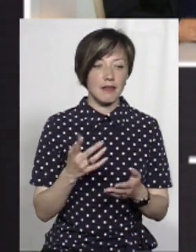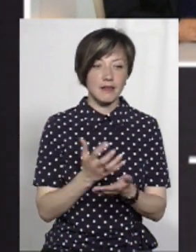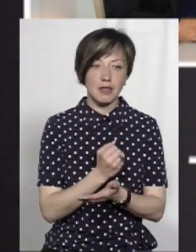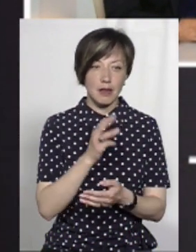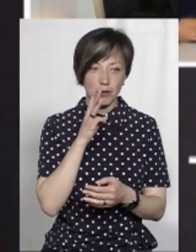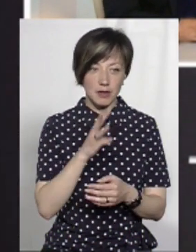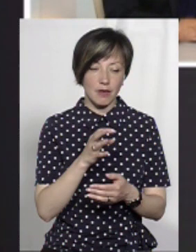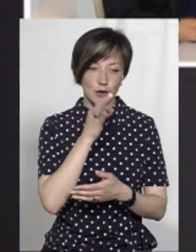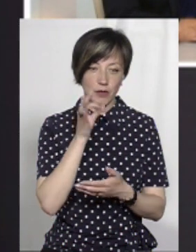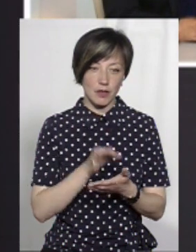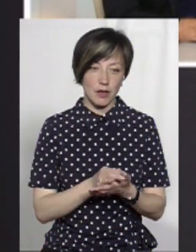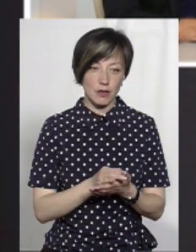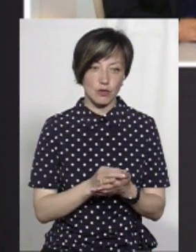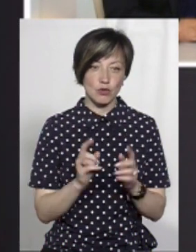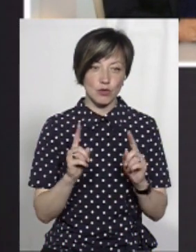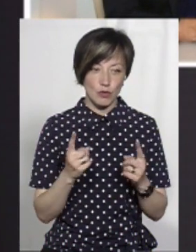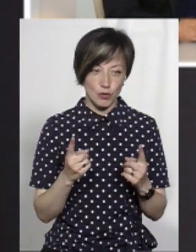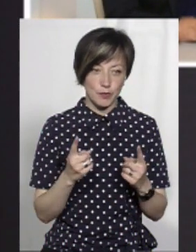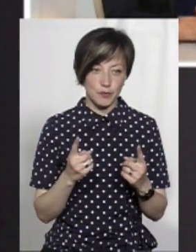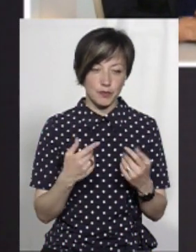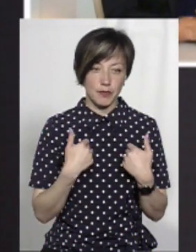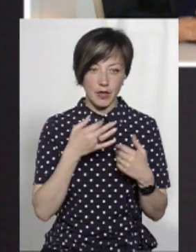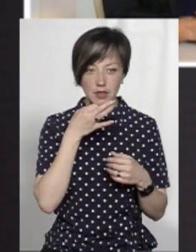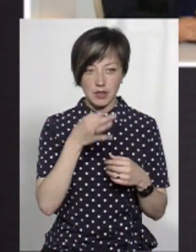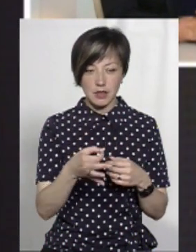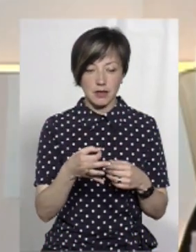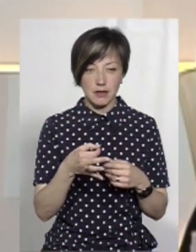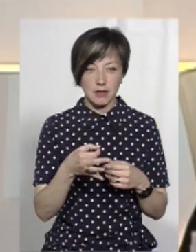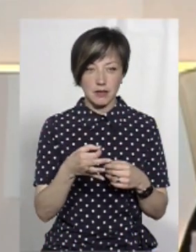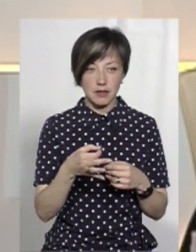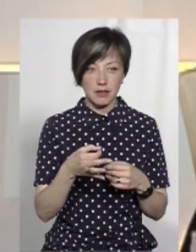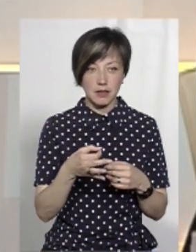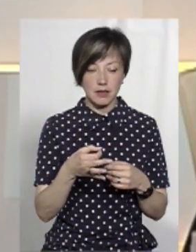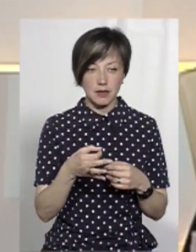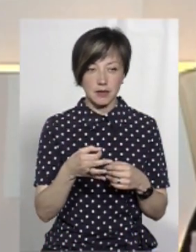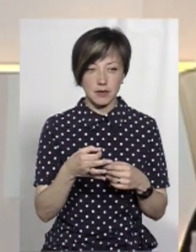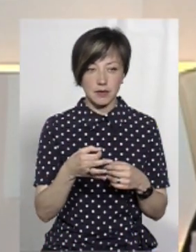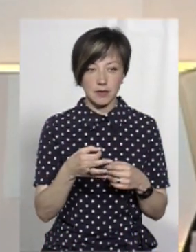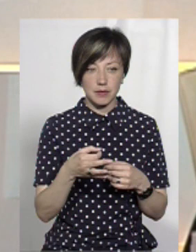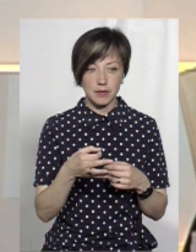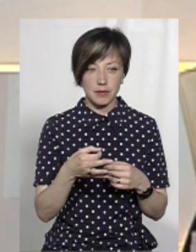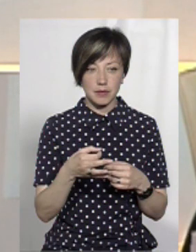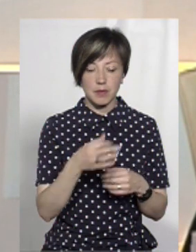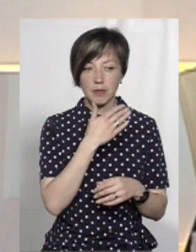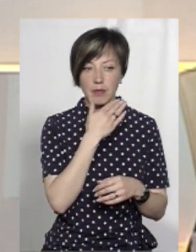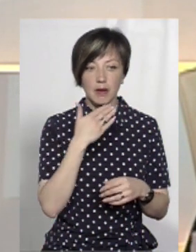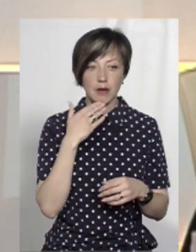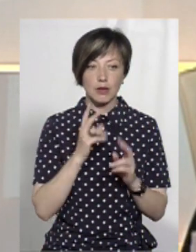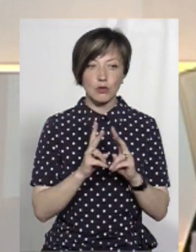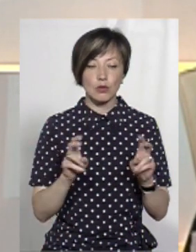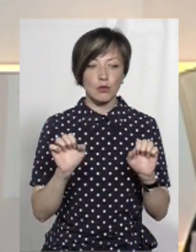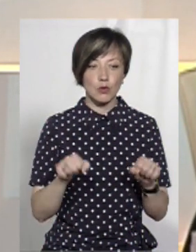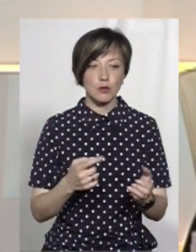в заробітку, а в відповідальності. Чому я сказав, що... Знаєте, це і, я думаю, багато хто може